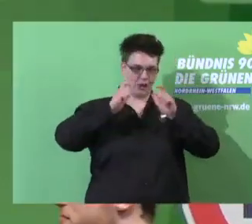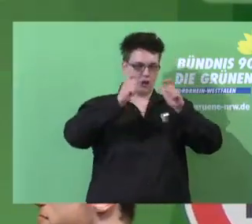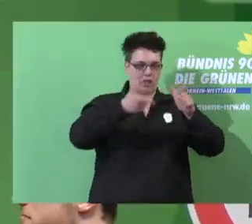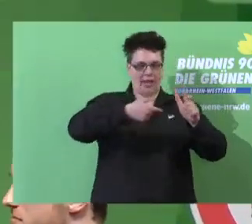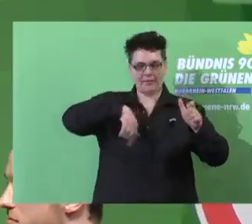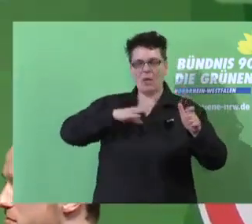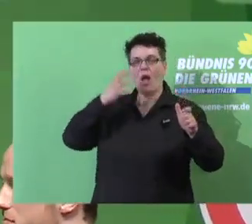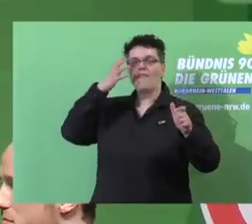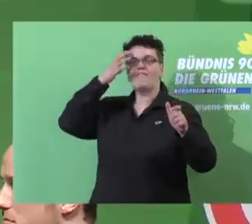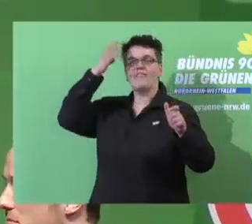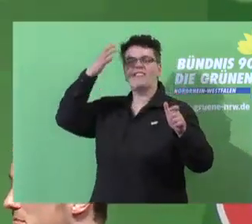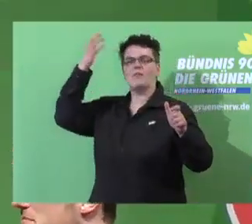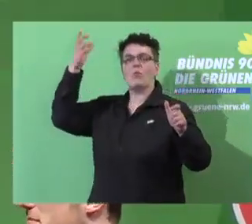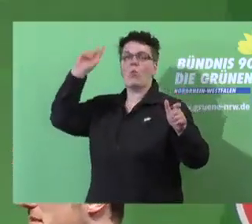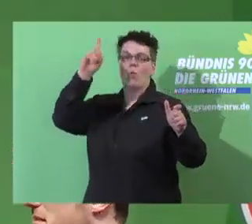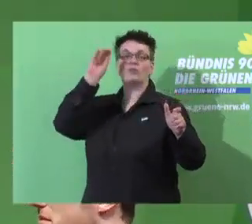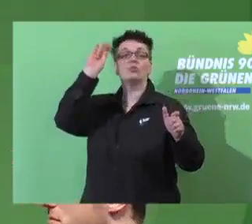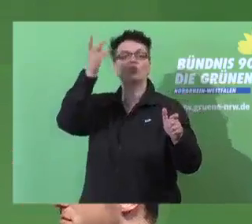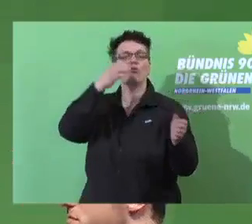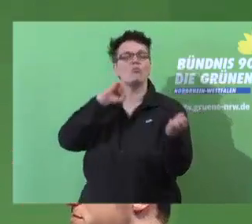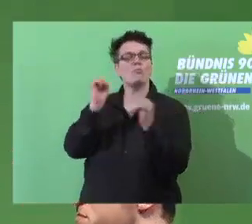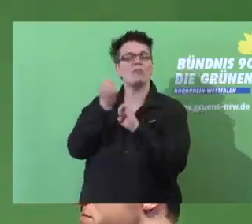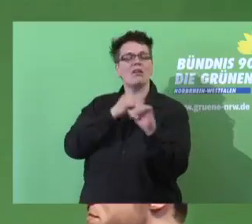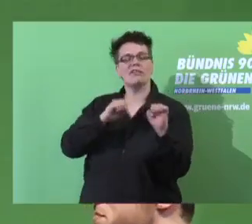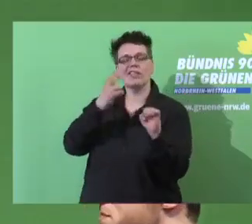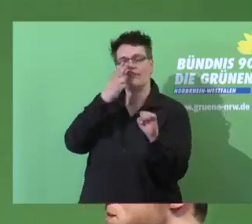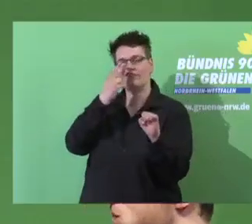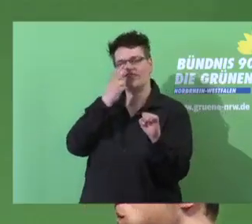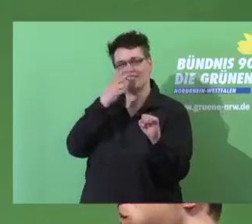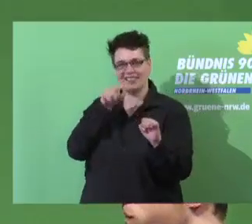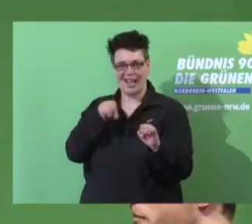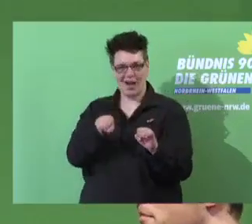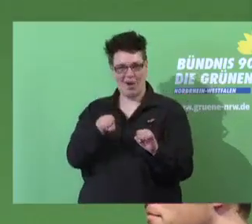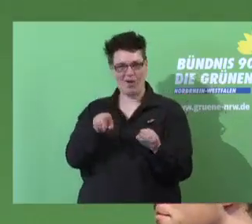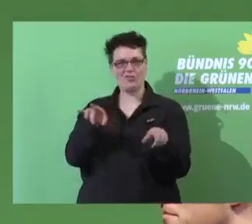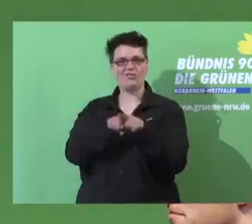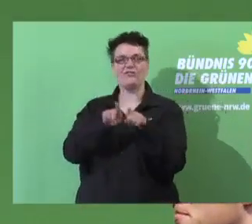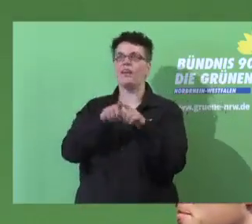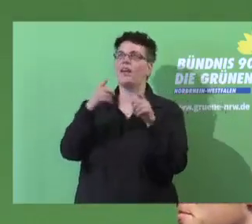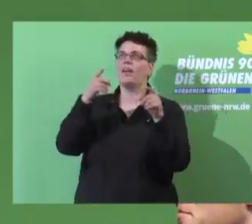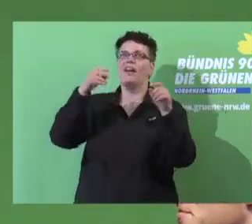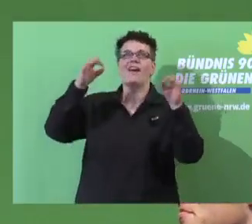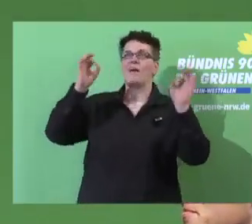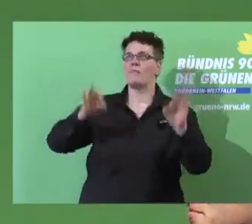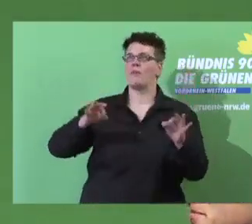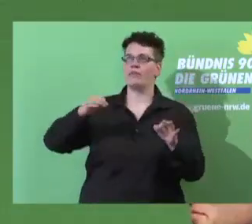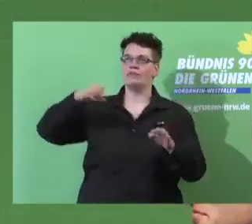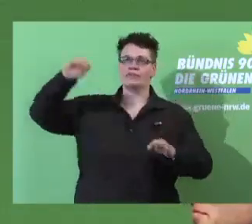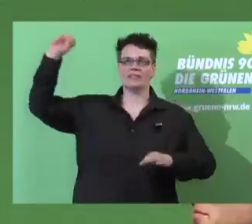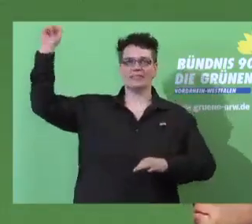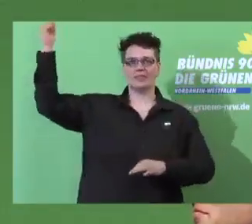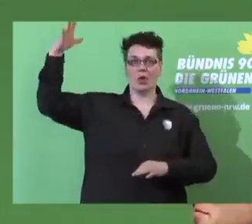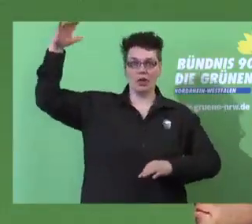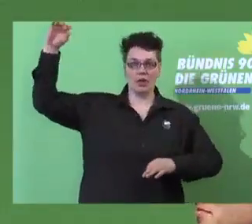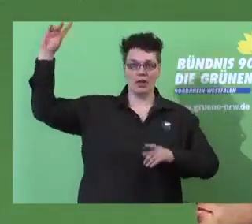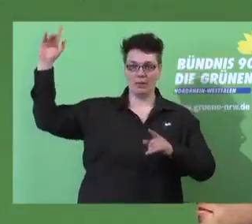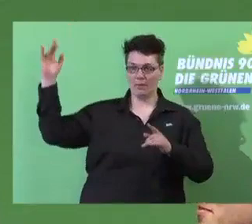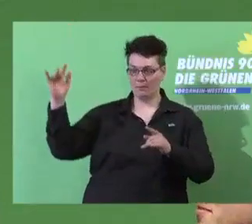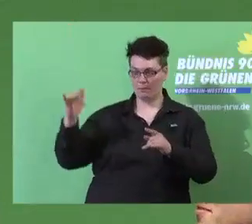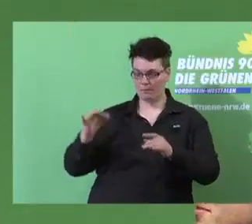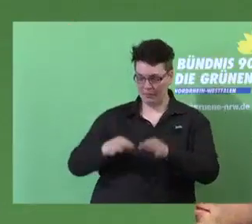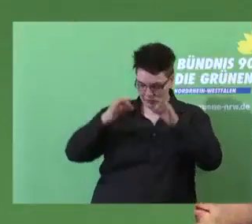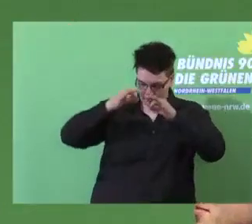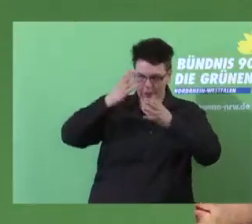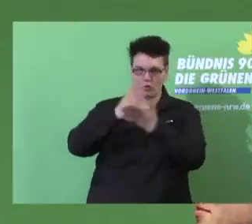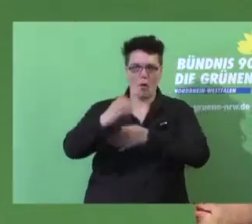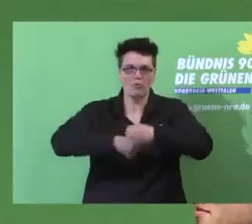Zukunft mitgebracht, nämlich ein Sonnenstrahl genügt und es bewegt sich und ich glaube, das als Symbol. Es gibt auch gleich